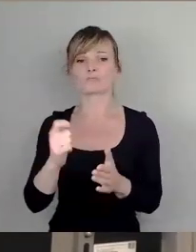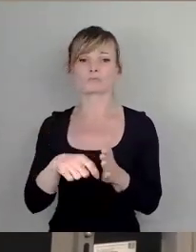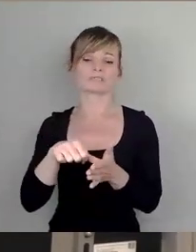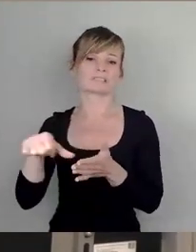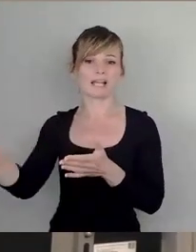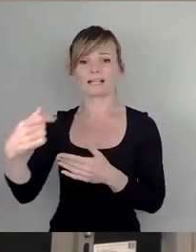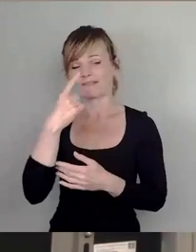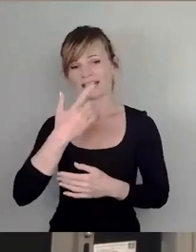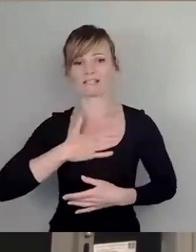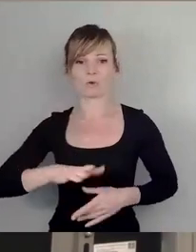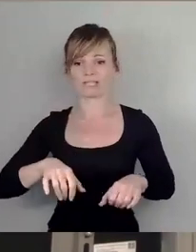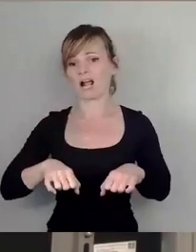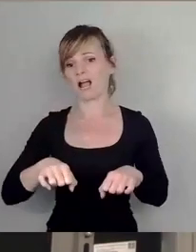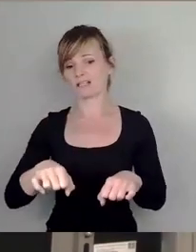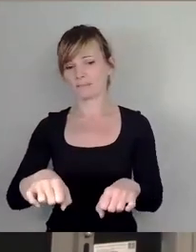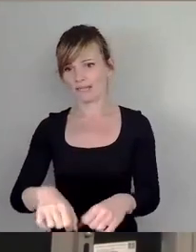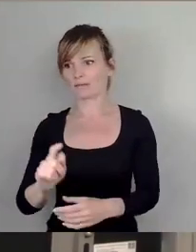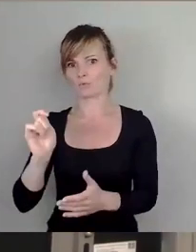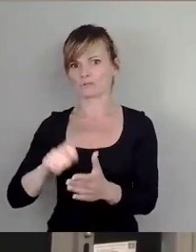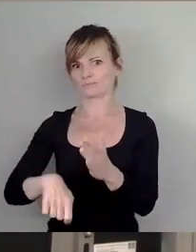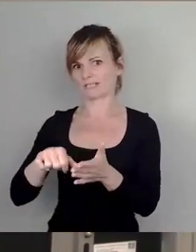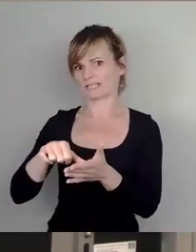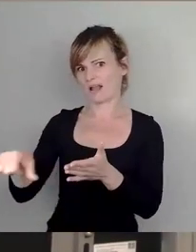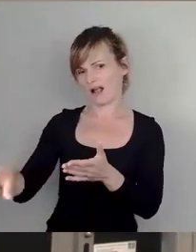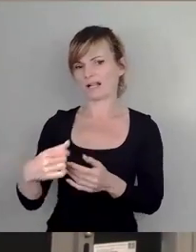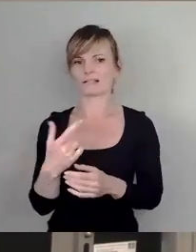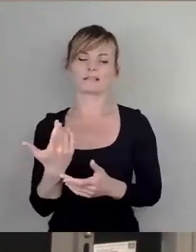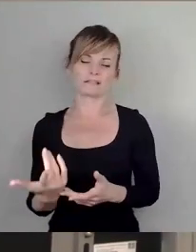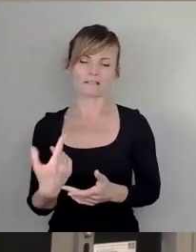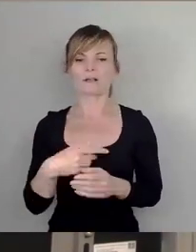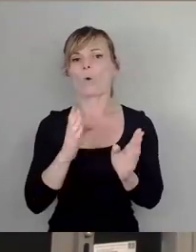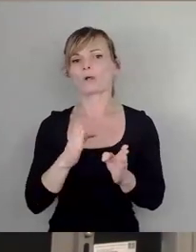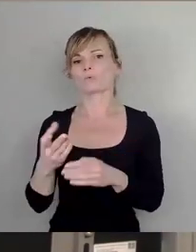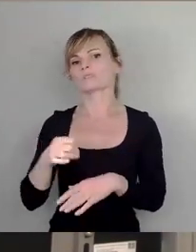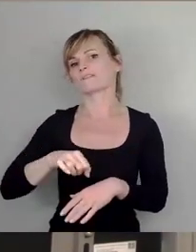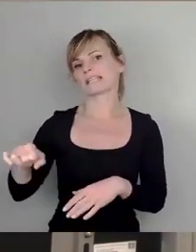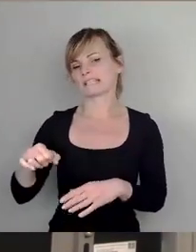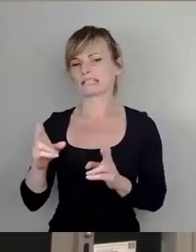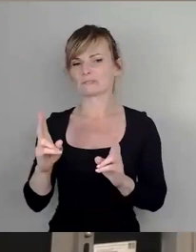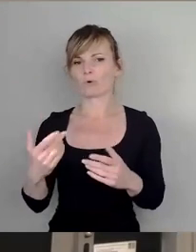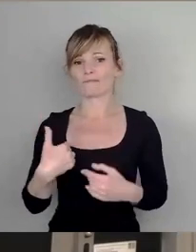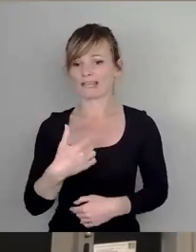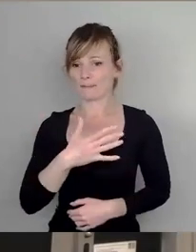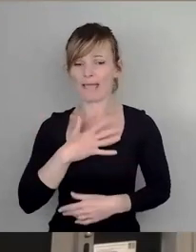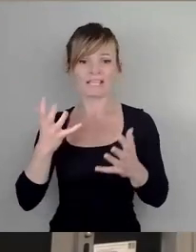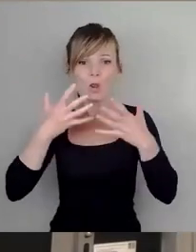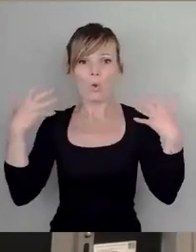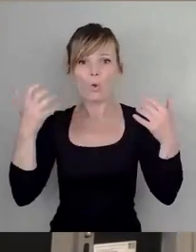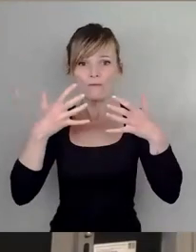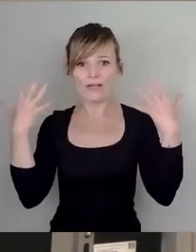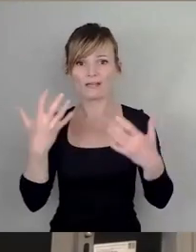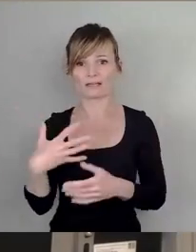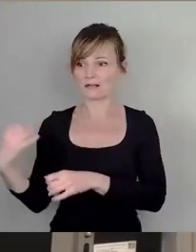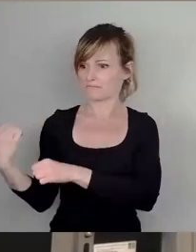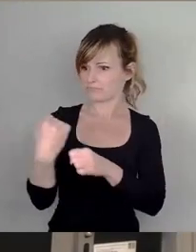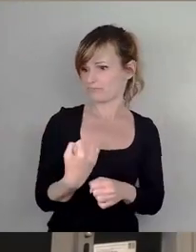mähe, muss ich ein Knöllchen bezahlen, muss ich ein Ordnungswidrigkeitsgeld bezahlen. Auch wenn ich ein Löwen in meiner Wohnung halte, ein gefährliches Raubtier, ist